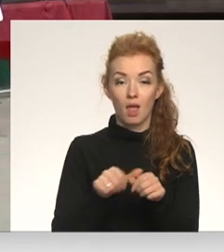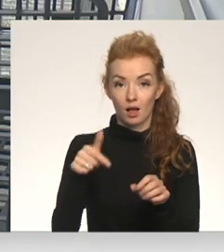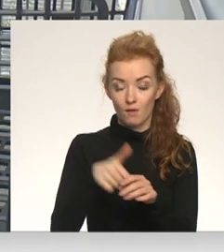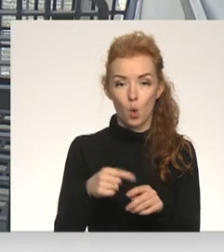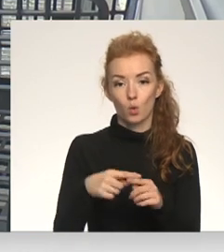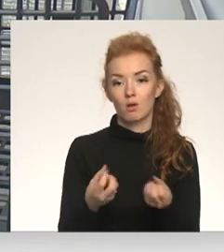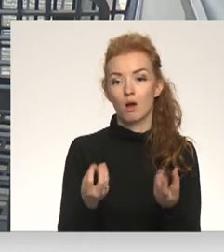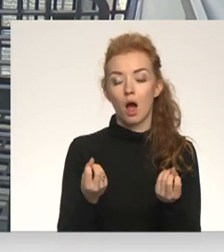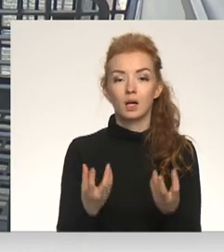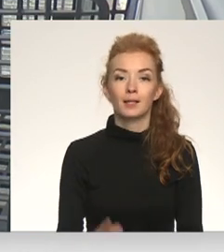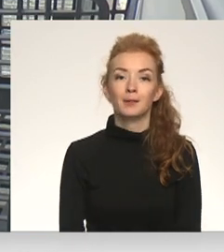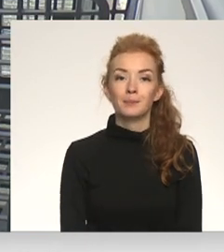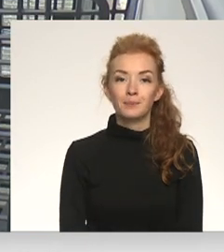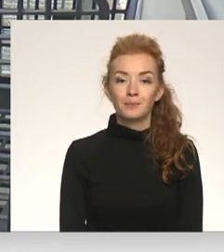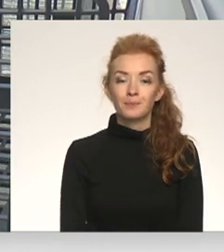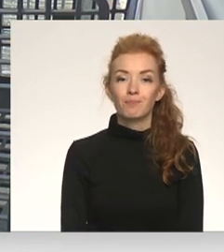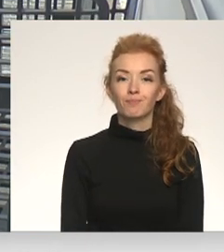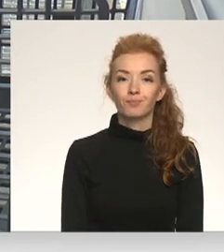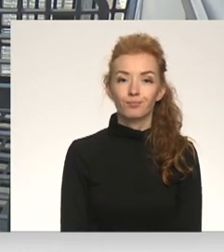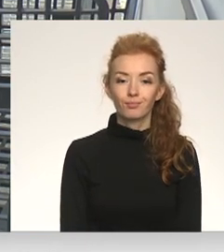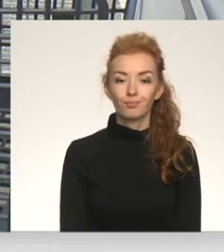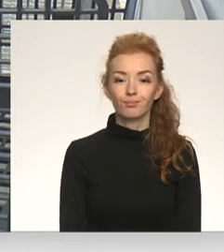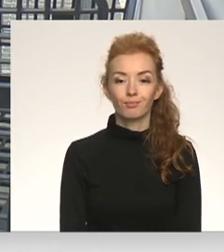gauzei. Sander Leitāni, Andr Spāns, Vīdzēmis televīzijā.